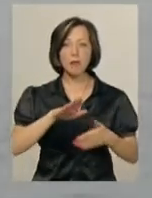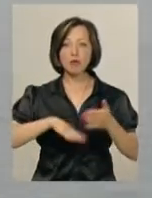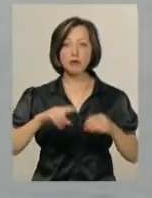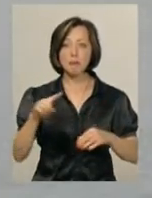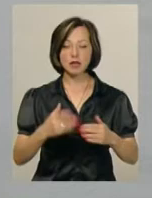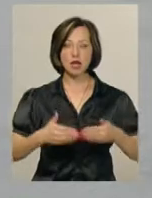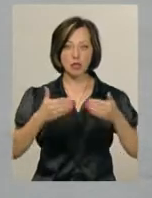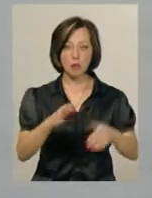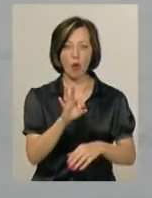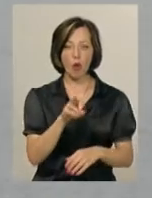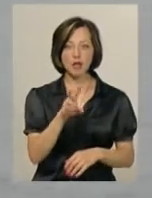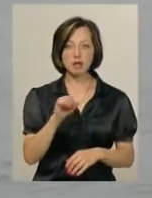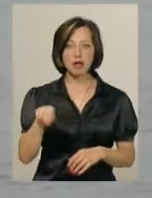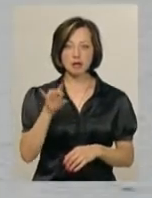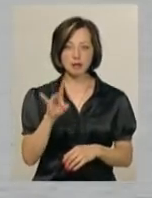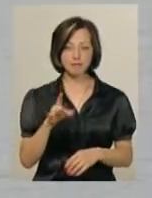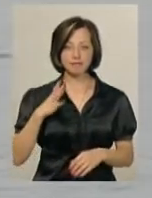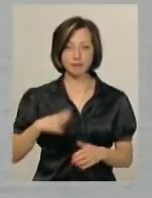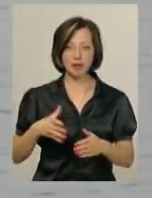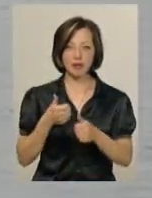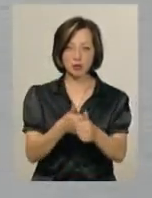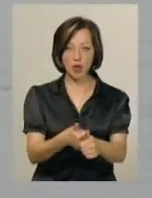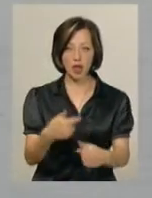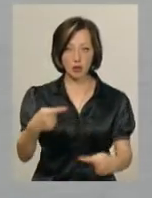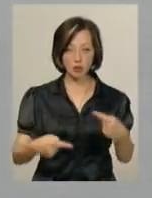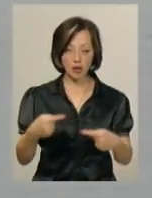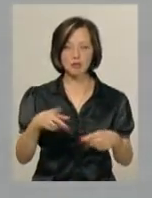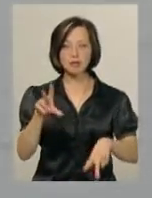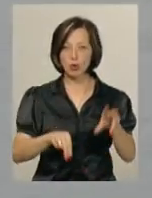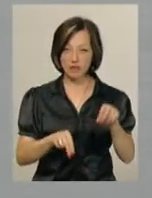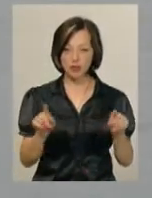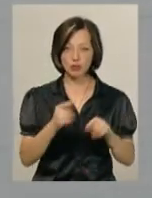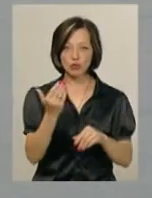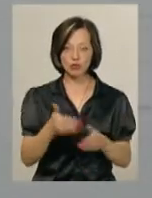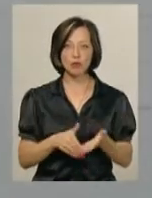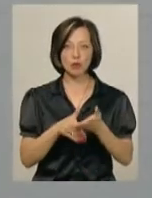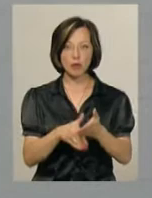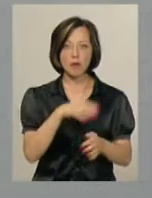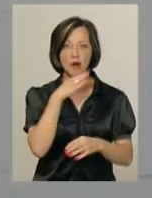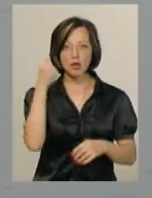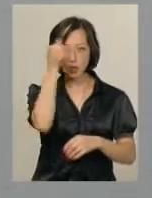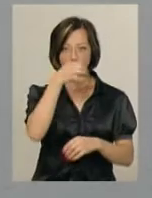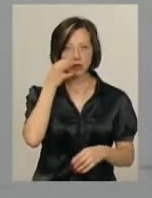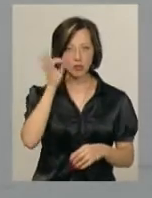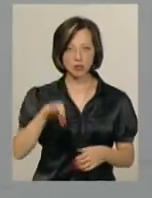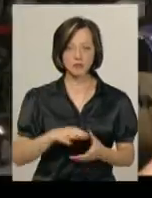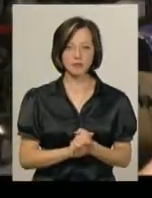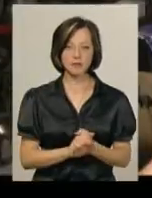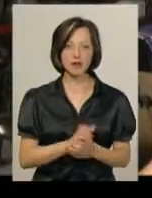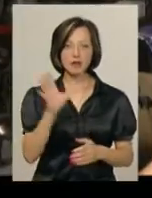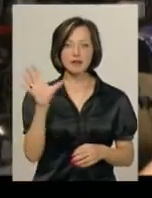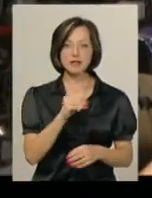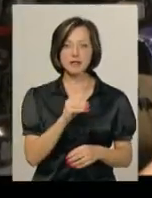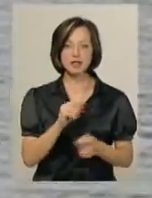першого етапу Олександру Остапову доведеться нас догоняти суперників. Та він сподівається, що йому допоможе багаторічна практика. Все залежить від